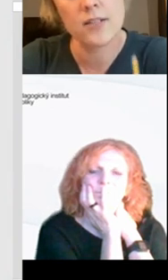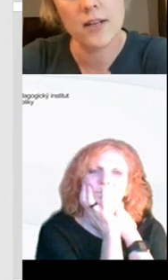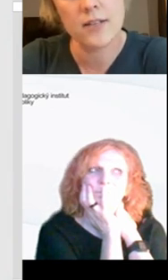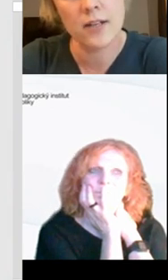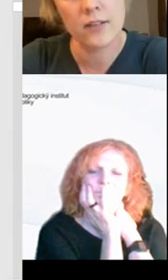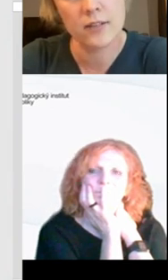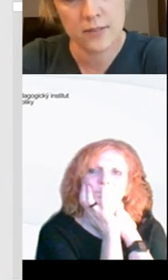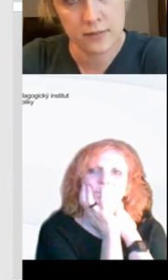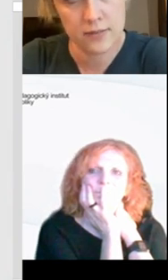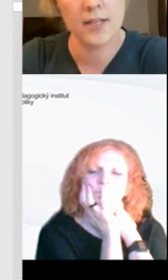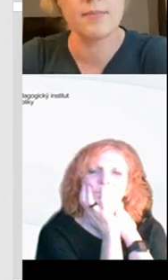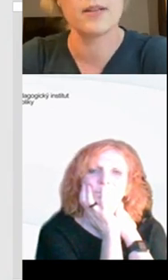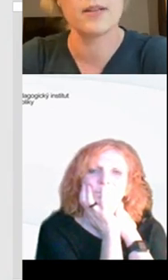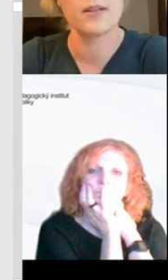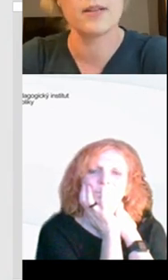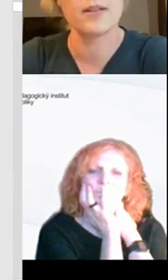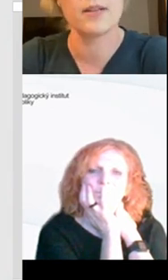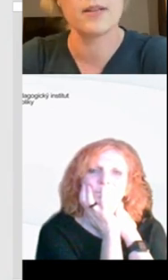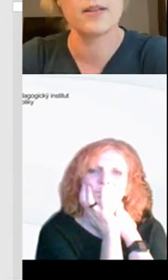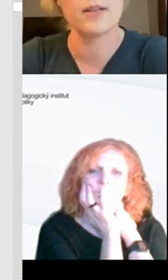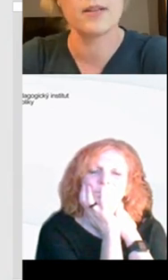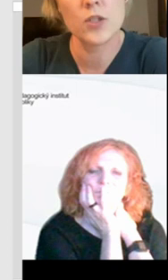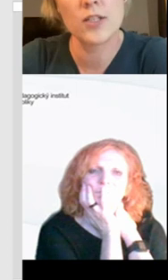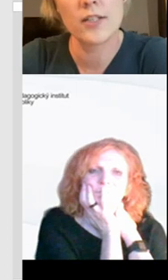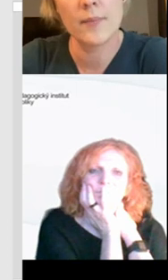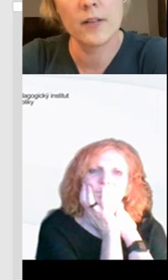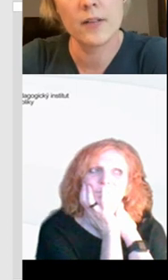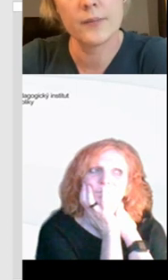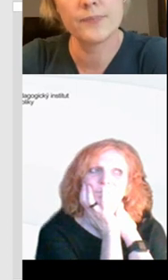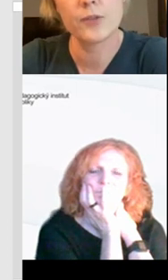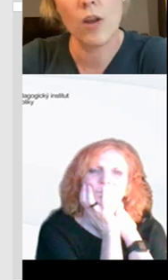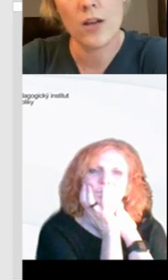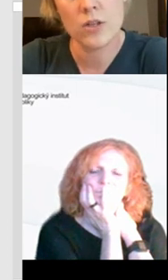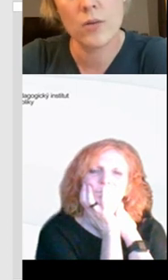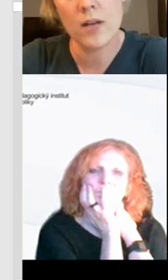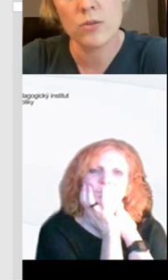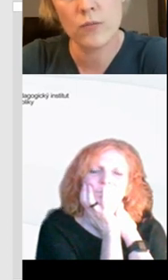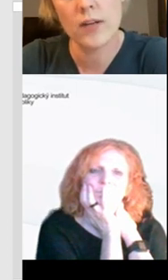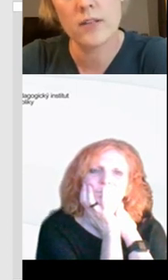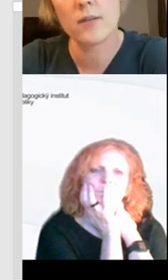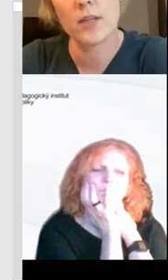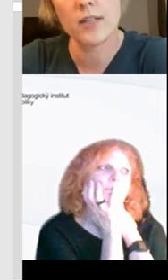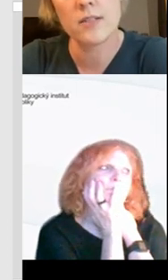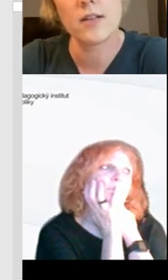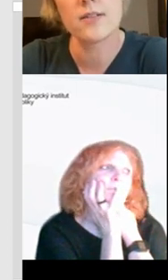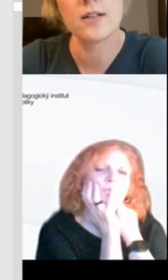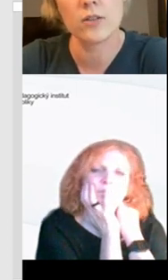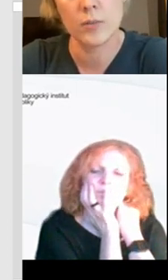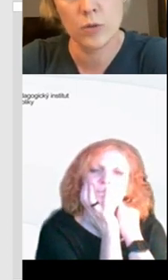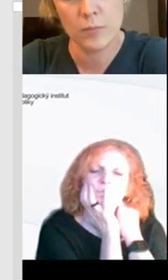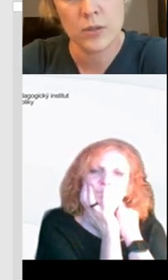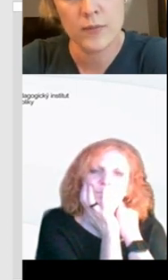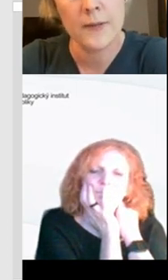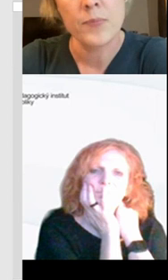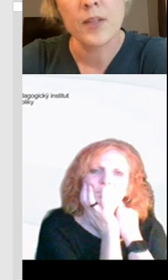pro učitele, se dá sehnat zdarma ta verze a tvoříte tam koláže obrázkové, dají se tam dát texty, dá